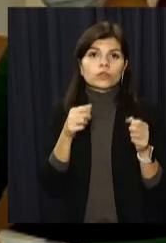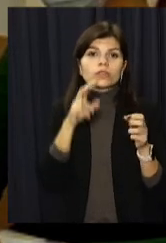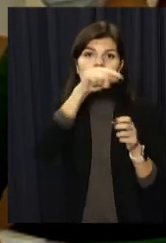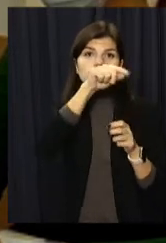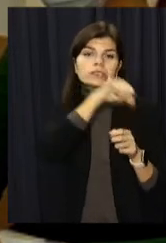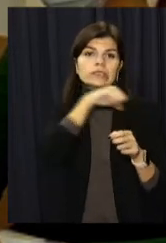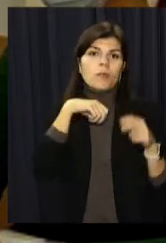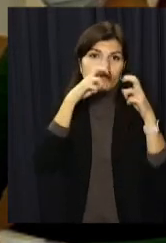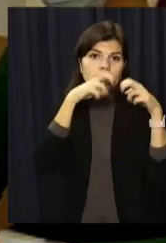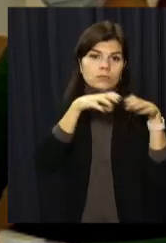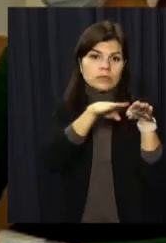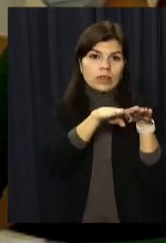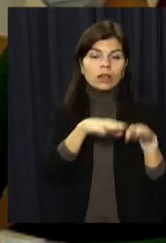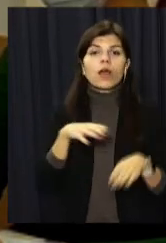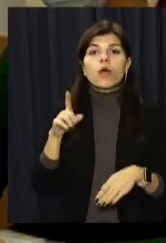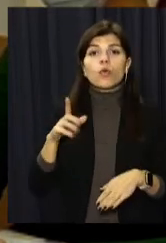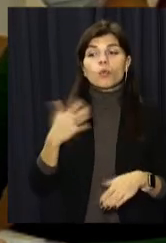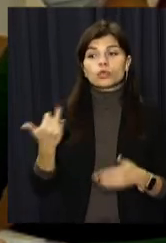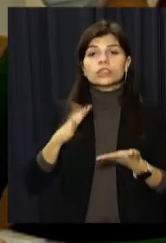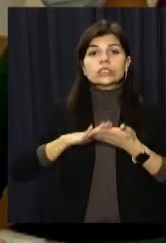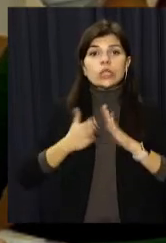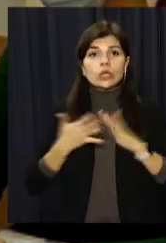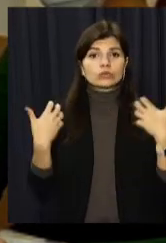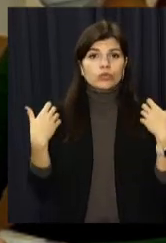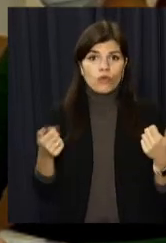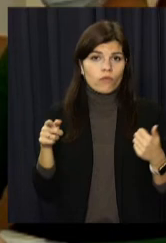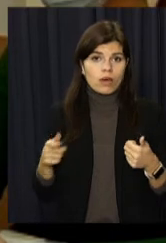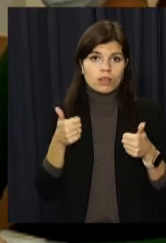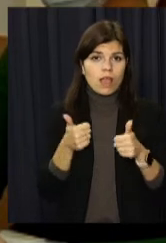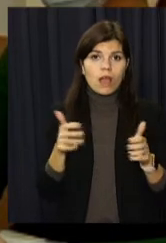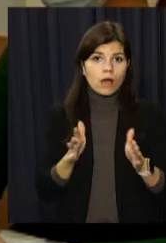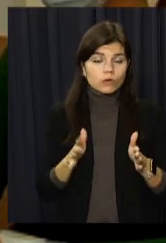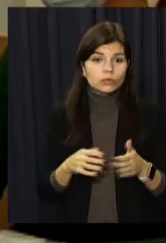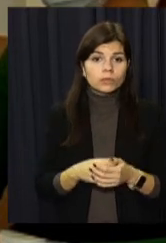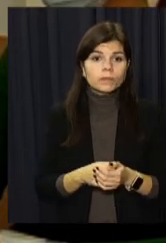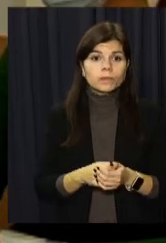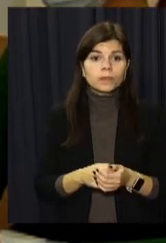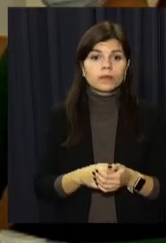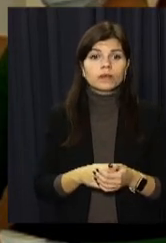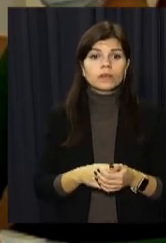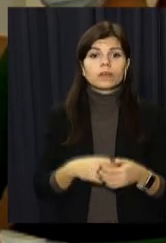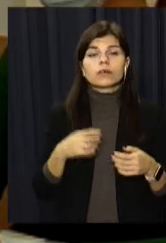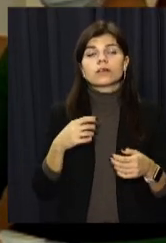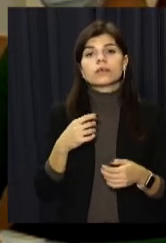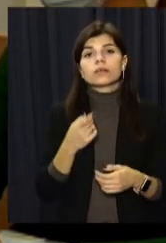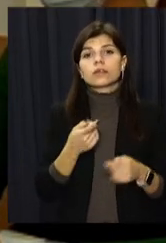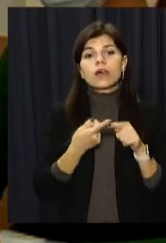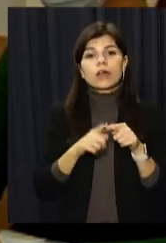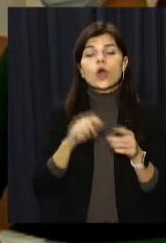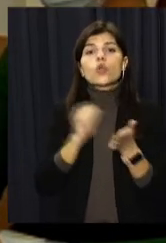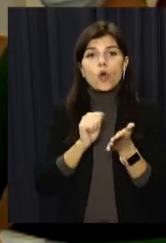про стан здоров'я буде і при мовах зараз, і ми надавали документи відповідні.